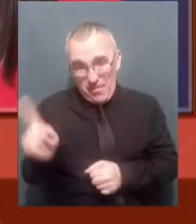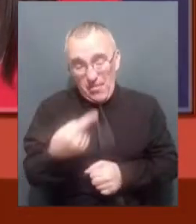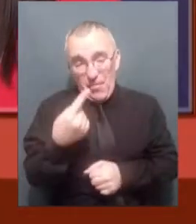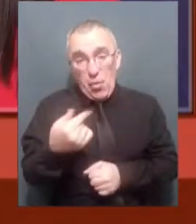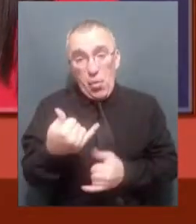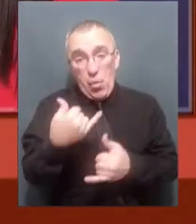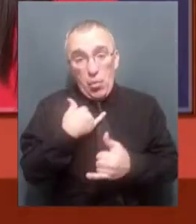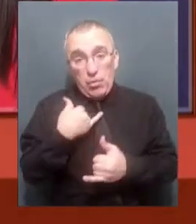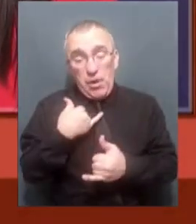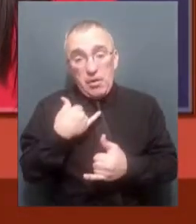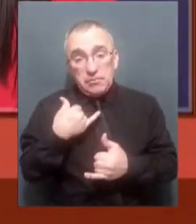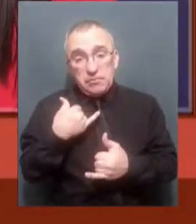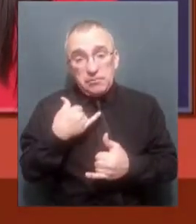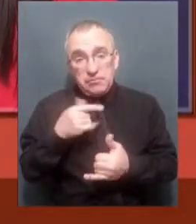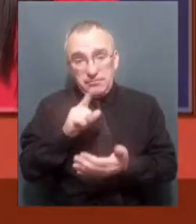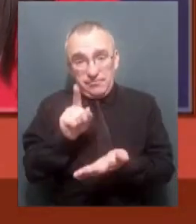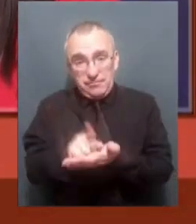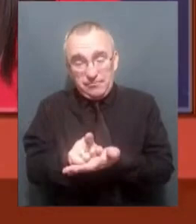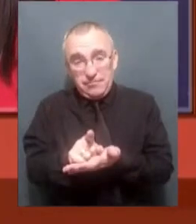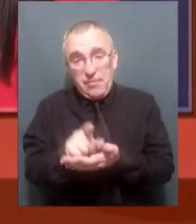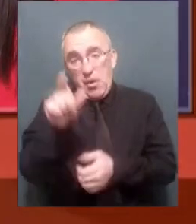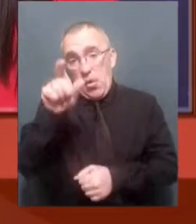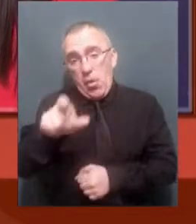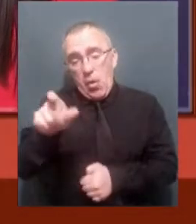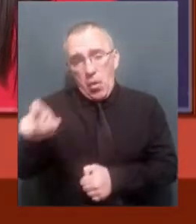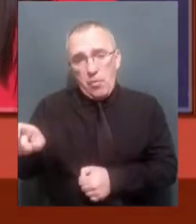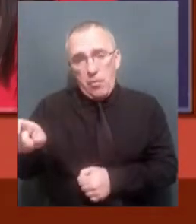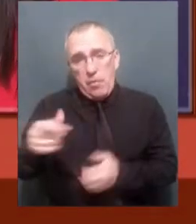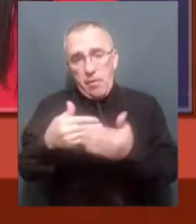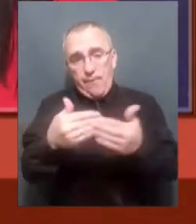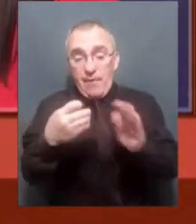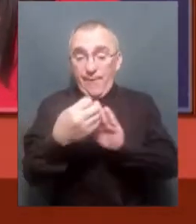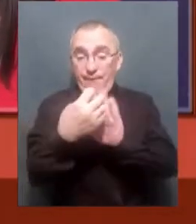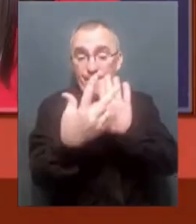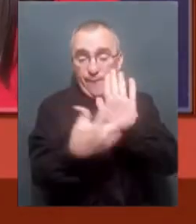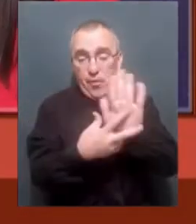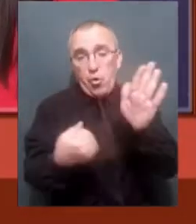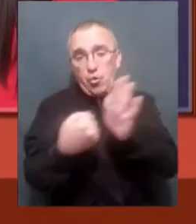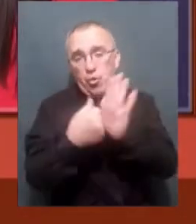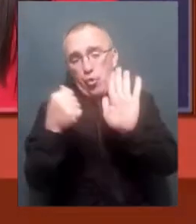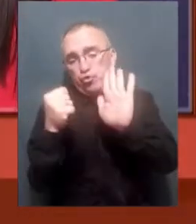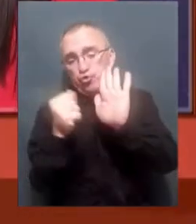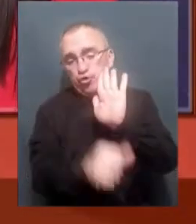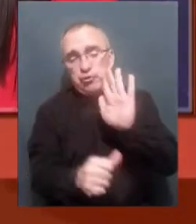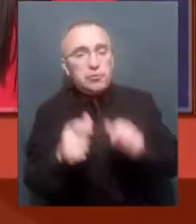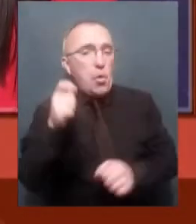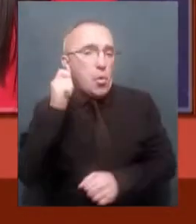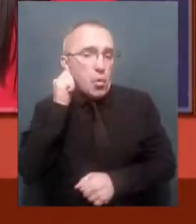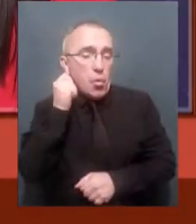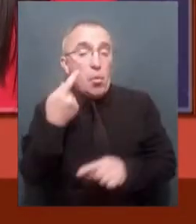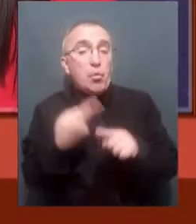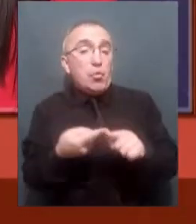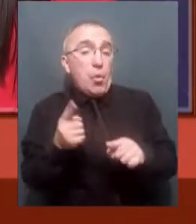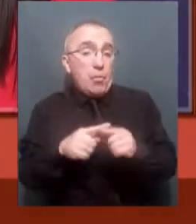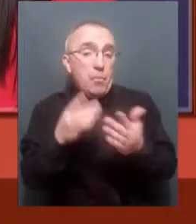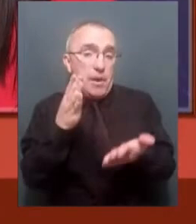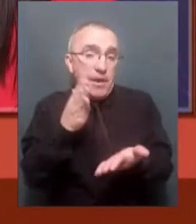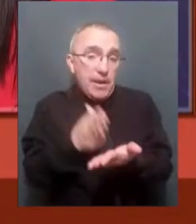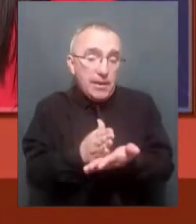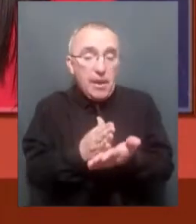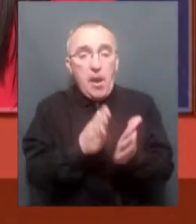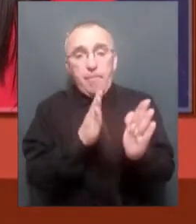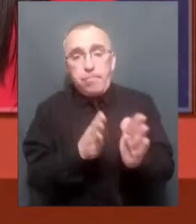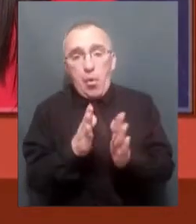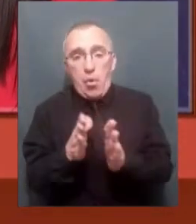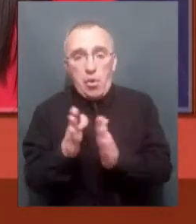підлягають громадяни від 18 до 60 років. Тому є певний порядок